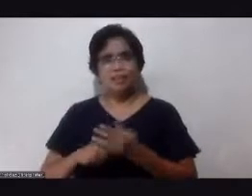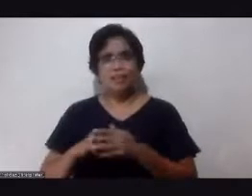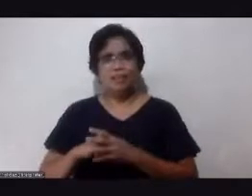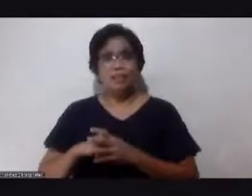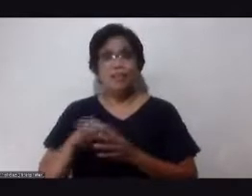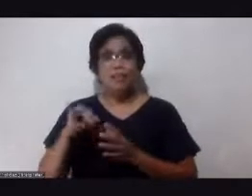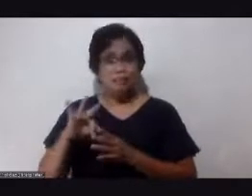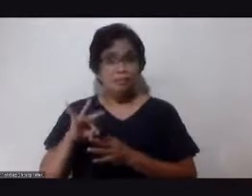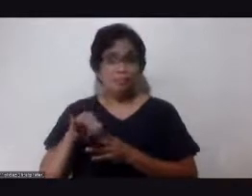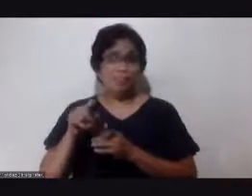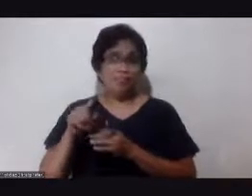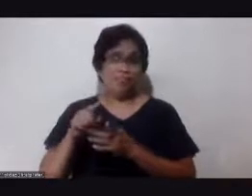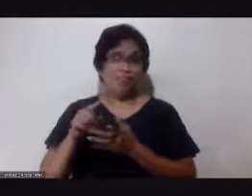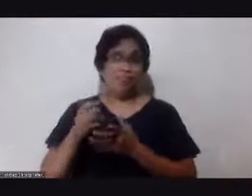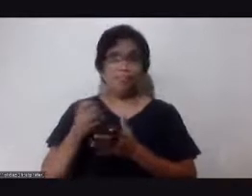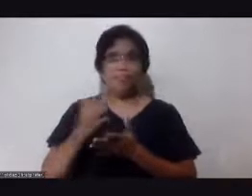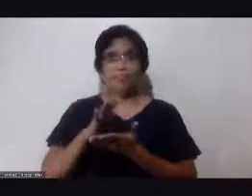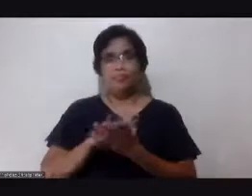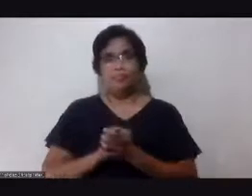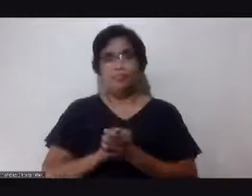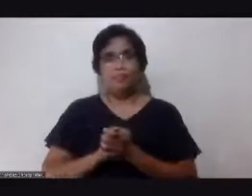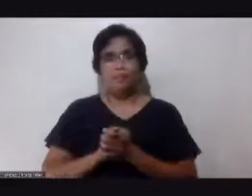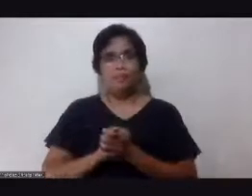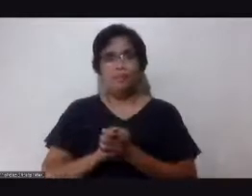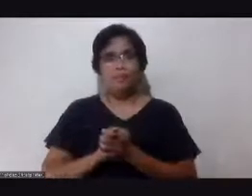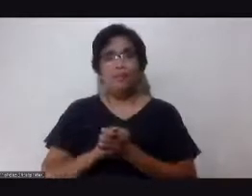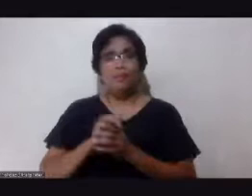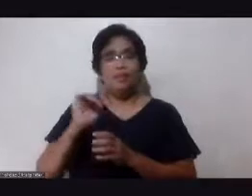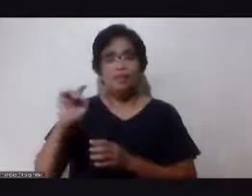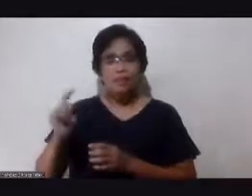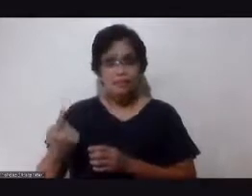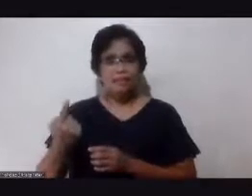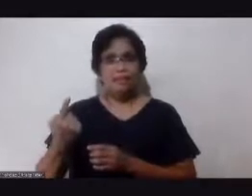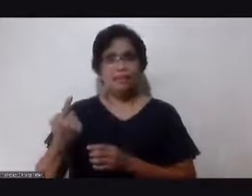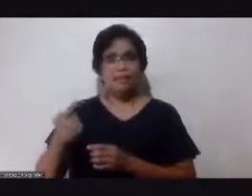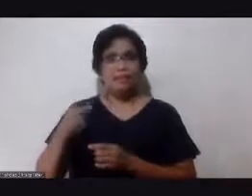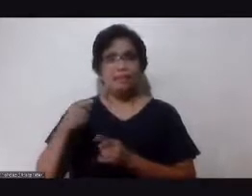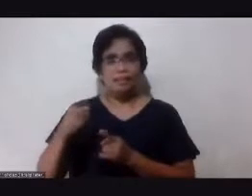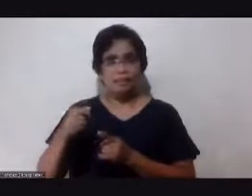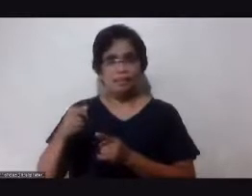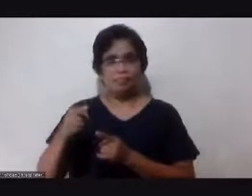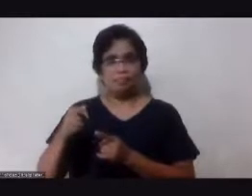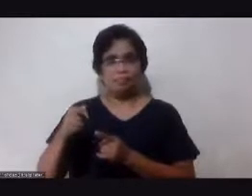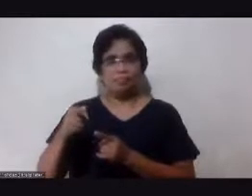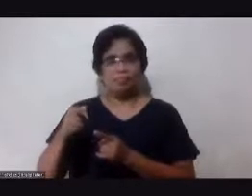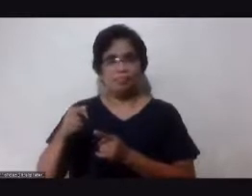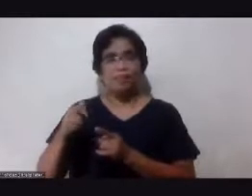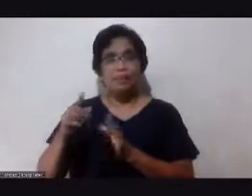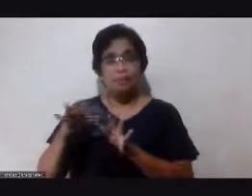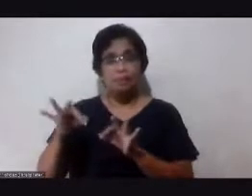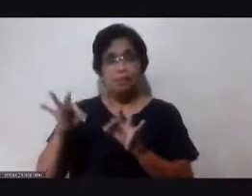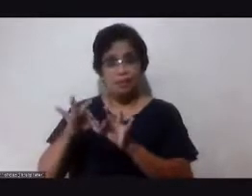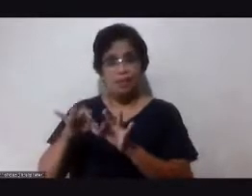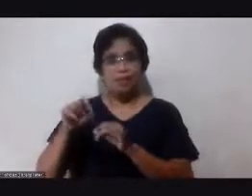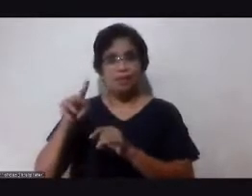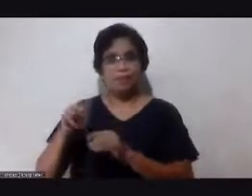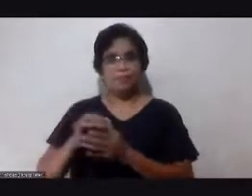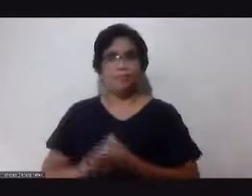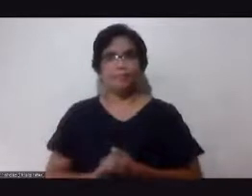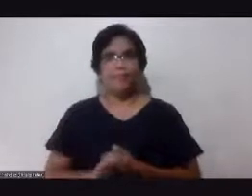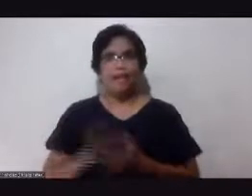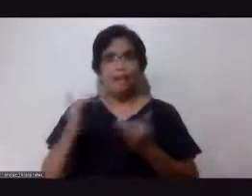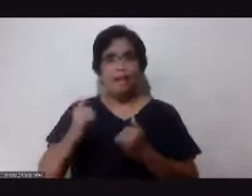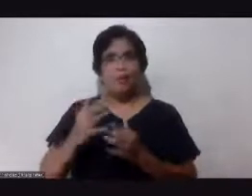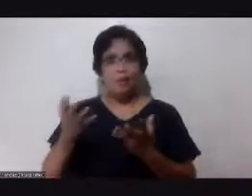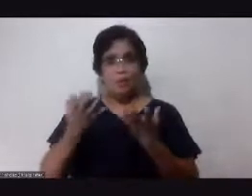nilang sumali dyan. Diba? O. So, yun lang yun eh. Yun lang yun naman yung bottom line eh. At this point, gusto lang ang batiin si Aling